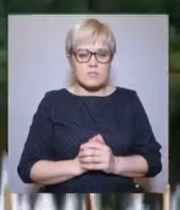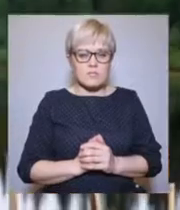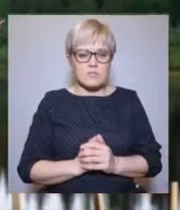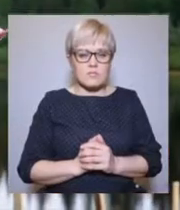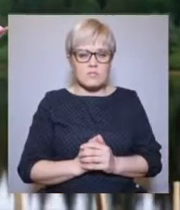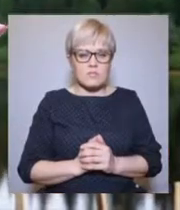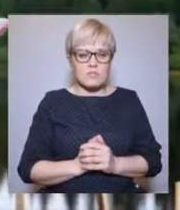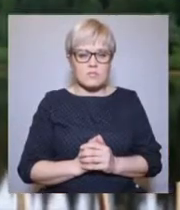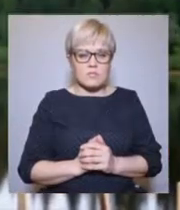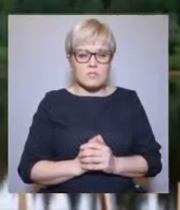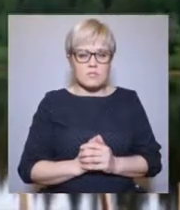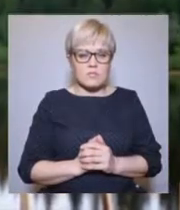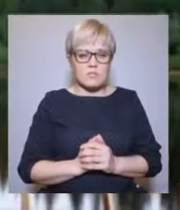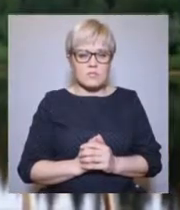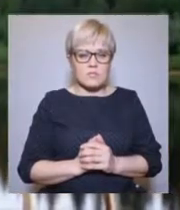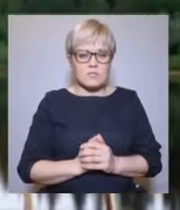Дочка!